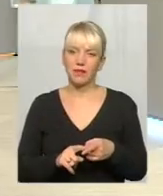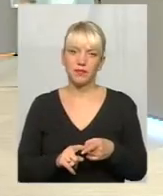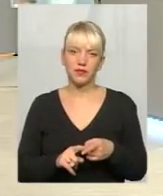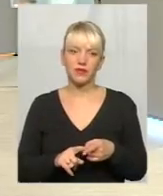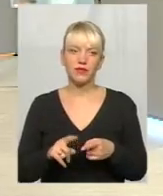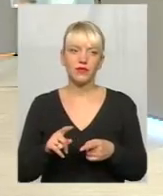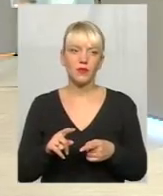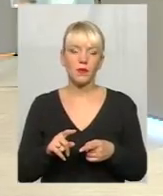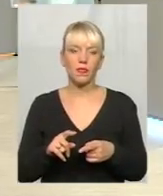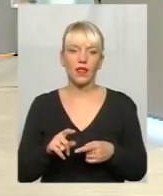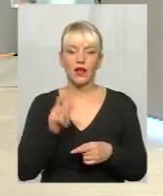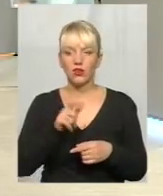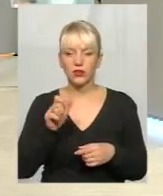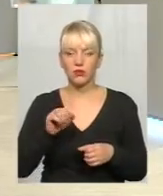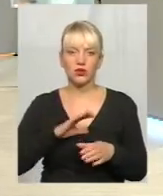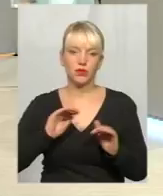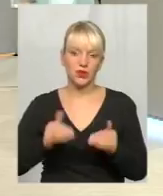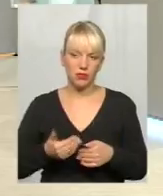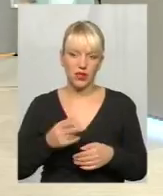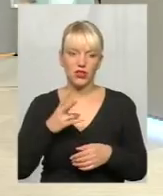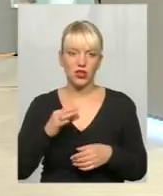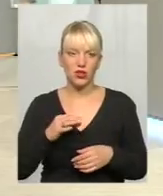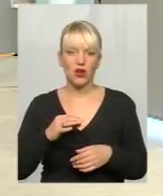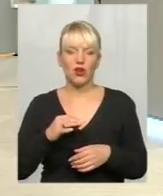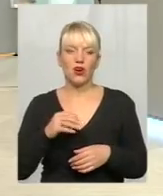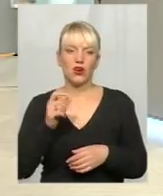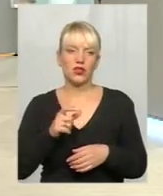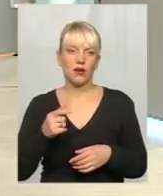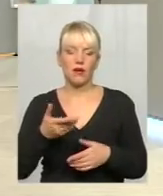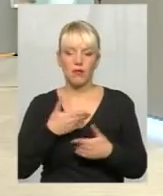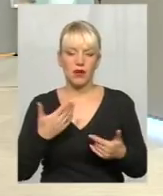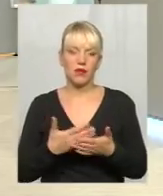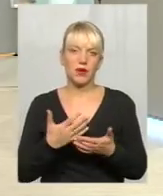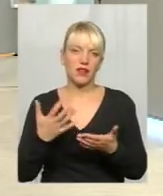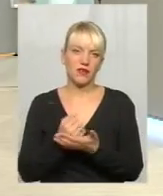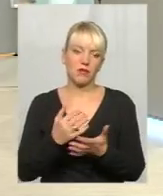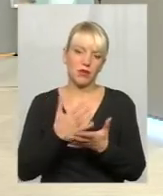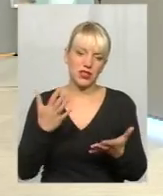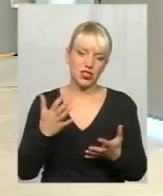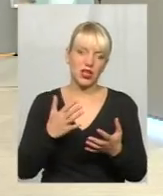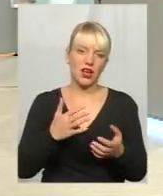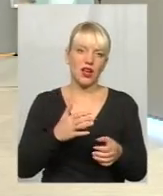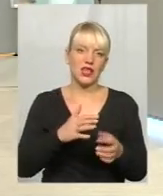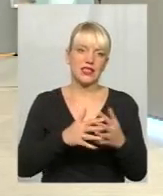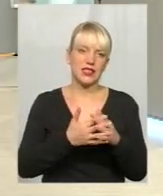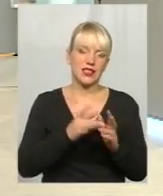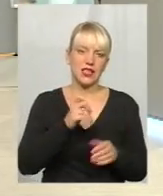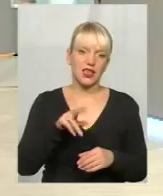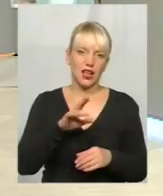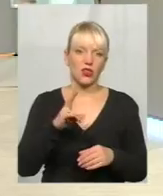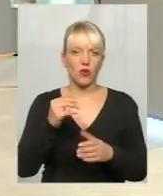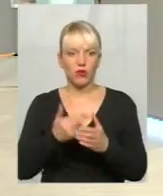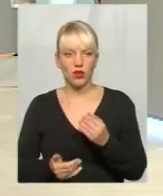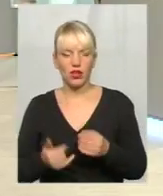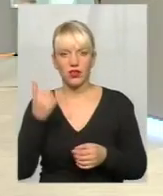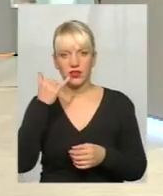більше. Голосів може бути менше, а голів... журтування, так. Ми виграли більшість там голів сільра, так, але програли міські, наприклад, може бути. У нас